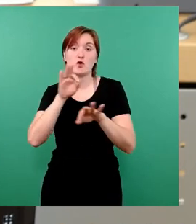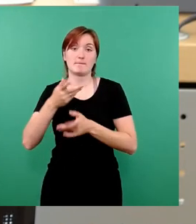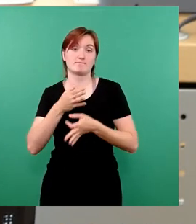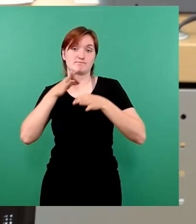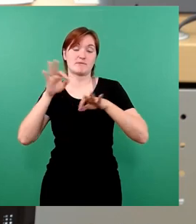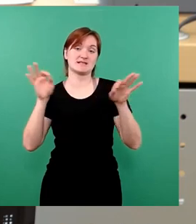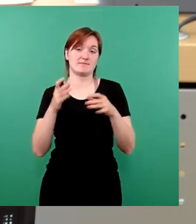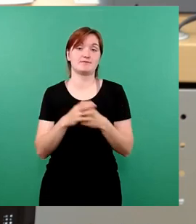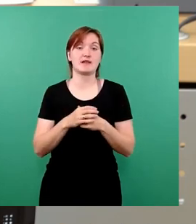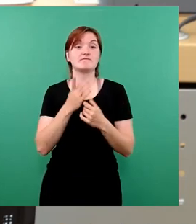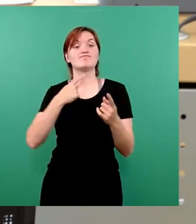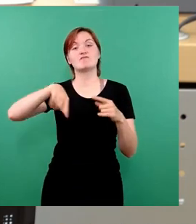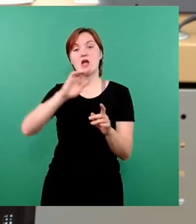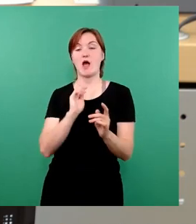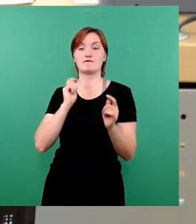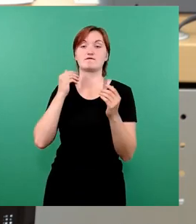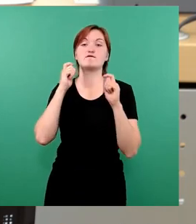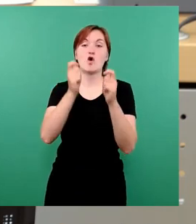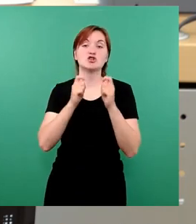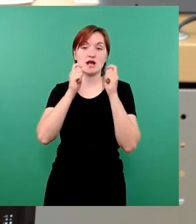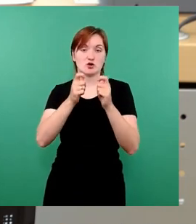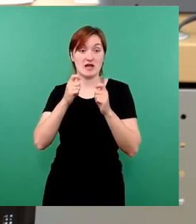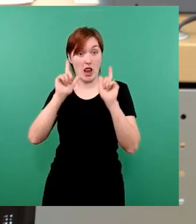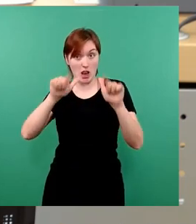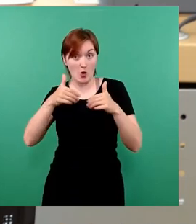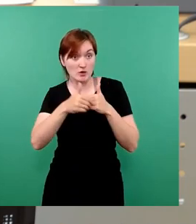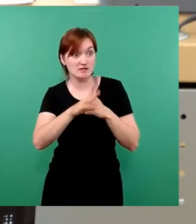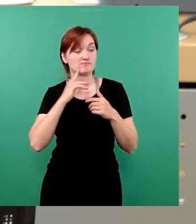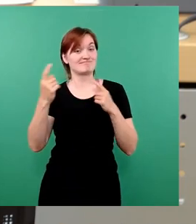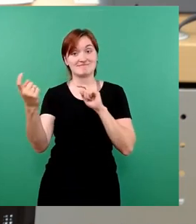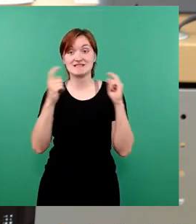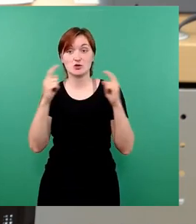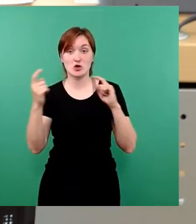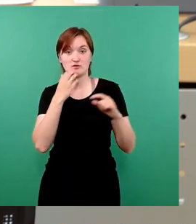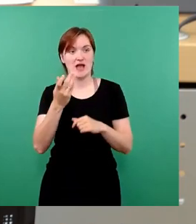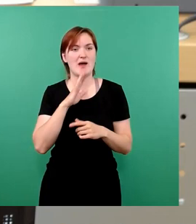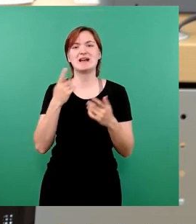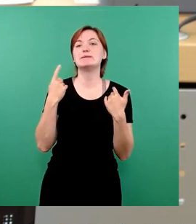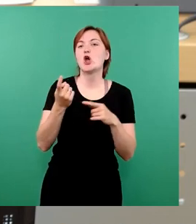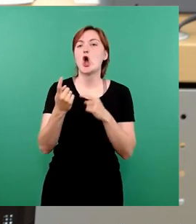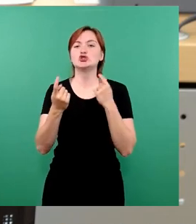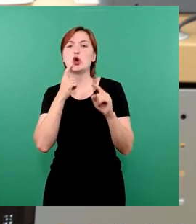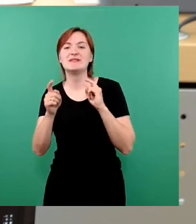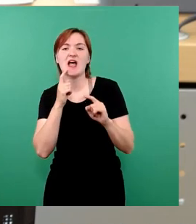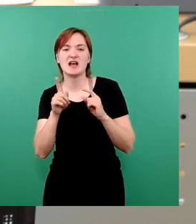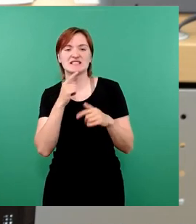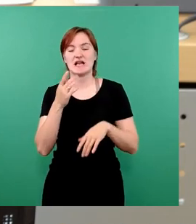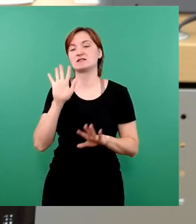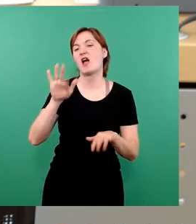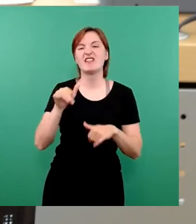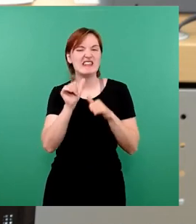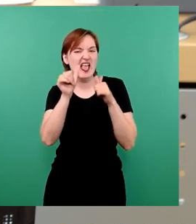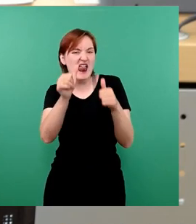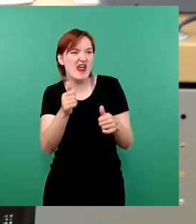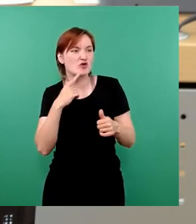haben die ersten Vorschläge in den Ring geworfen und die Diskussion eröffnet. Über die Kommentierung wundert man sich dann ja. Nicht hilfreiche Hammersparforderungen